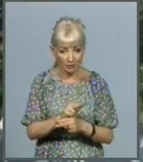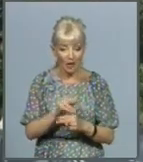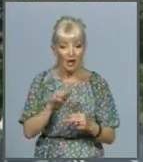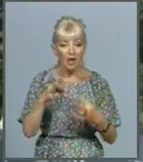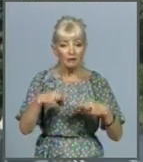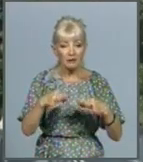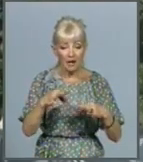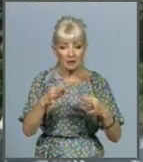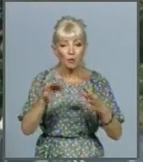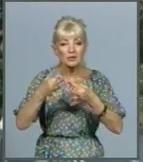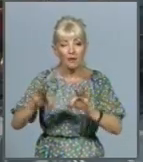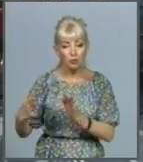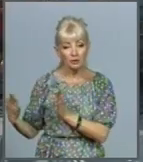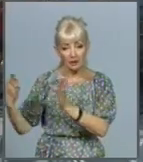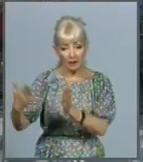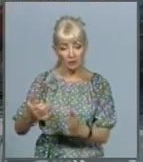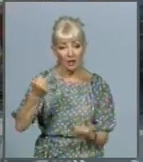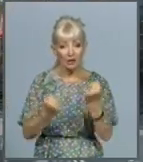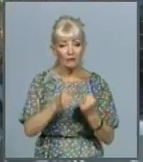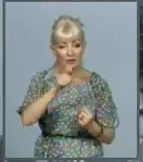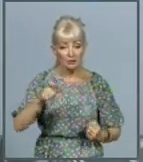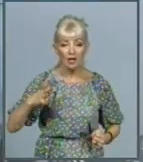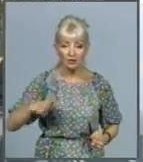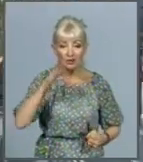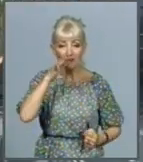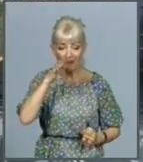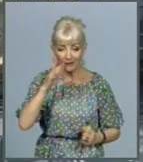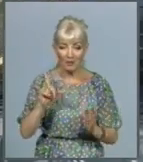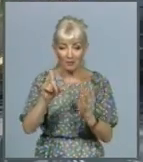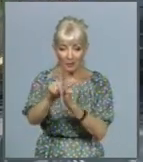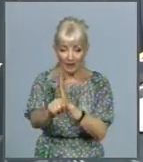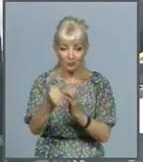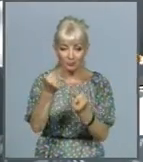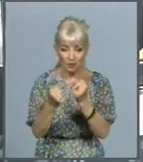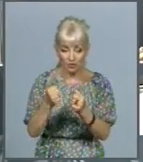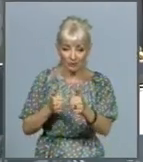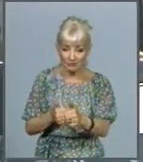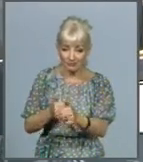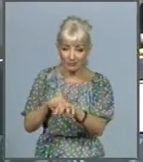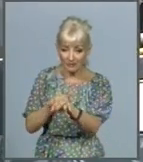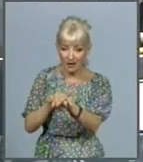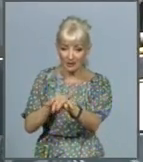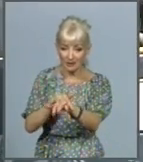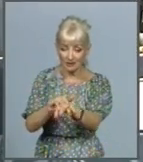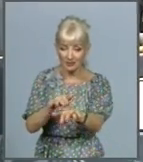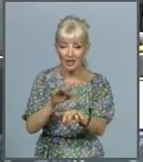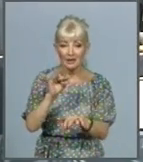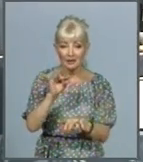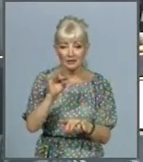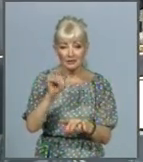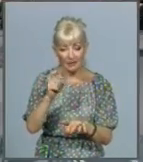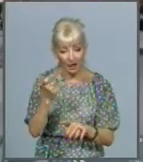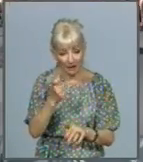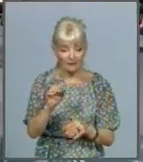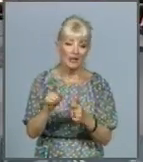Тож водіям доводилося чекати, коли пройдуть ті, що рухаються на виїзд з Харкова, чи навпаки проїде інша колонна з